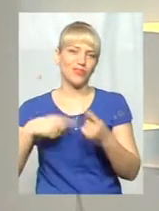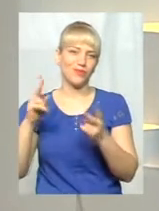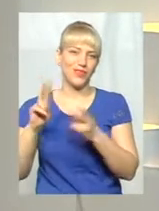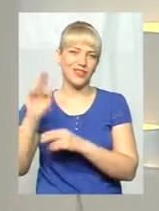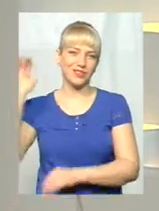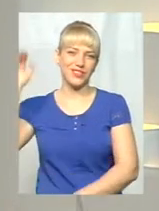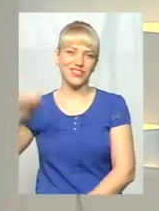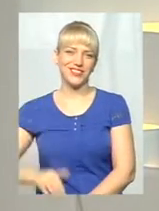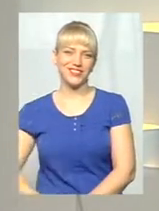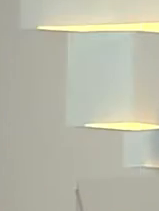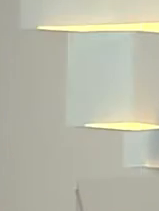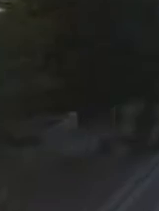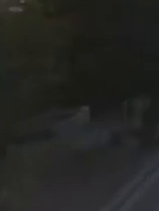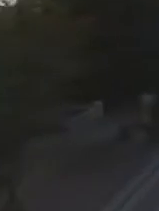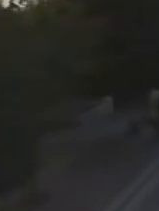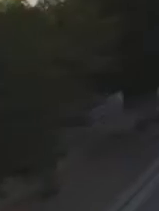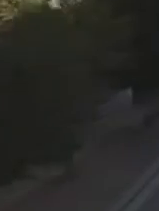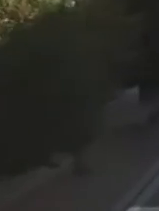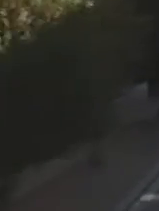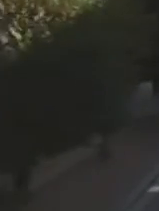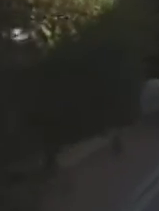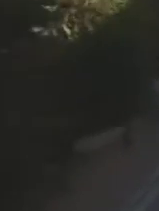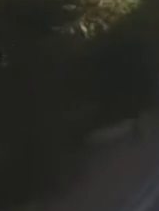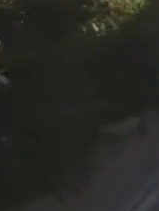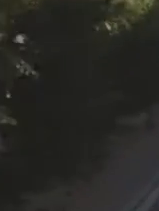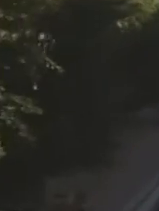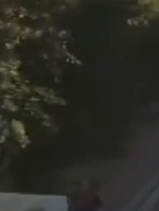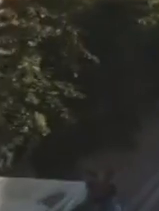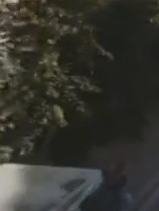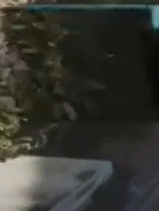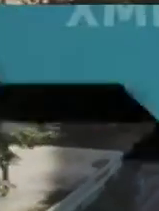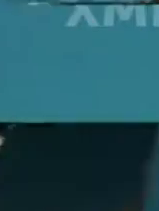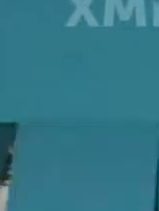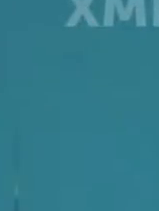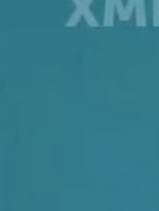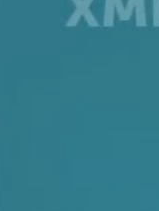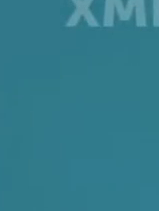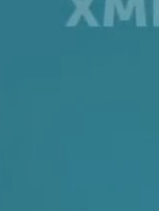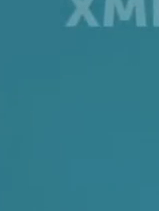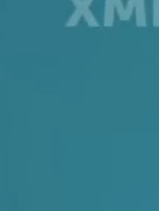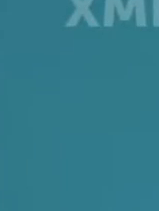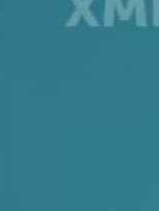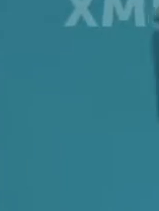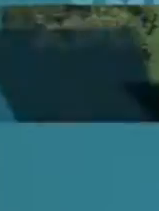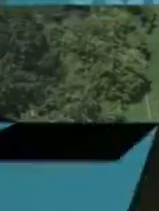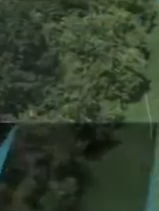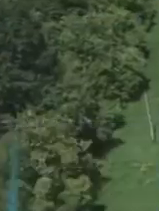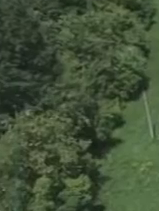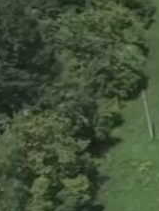невдовзі. Дякую вам за перегляд! Дякую вам